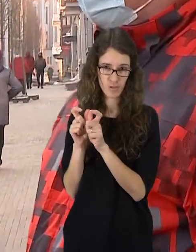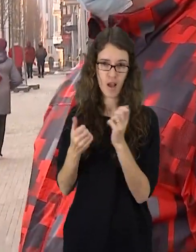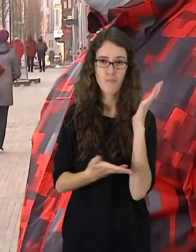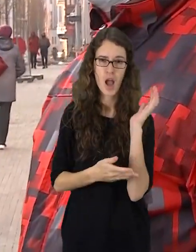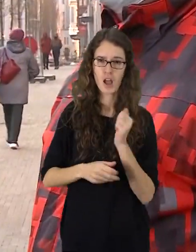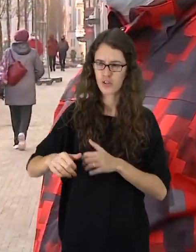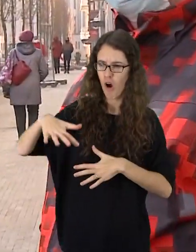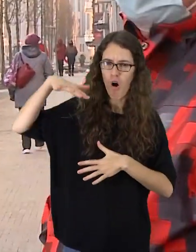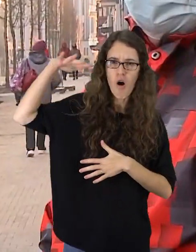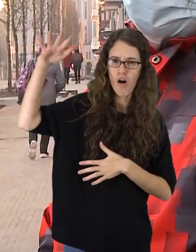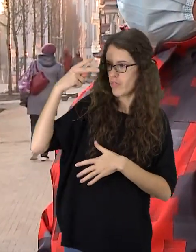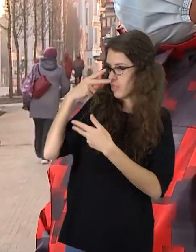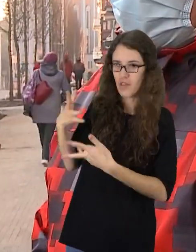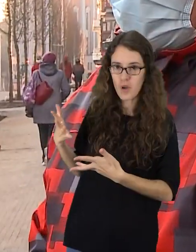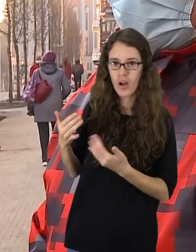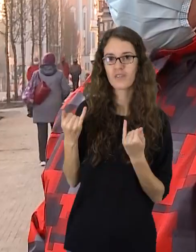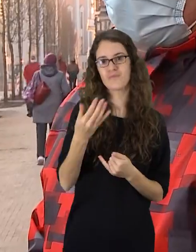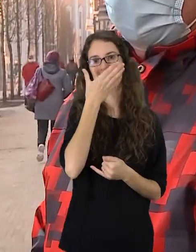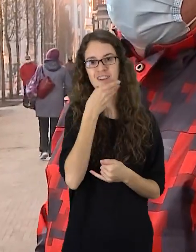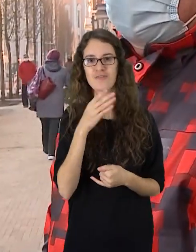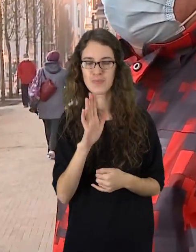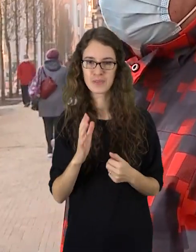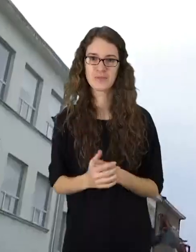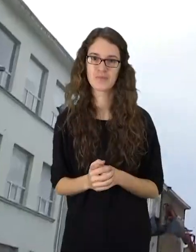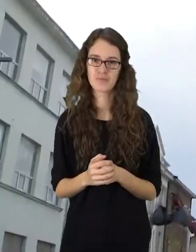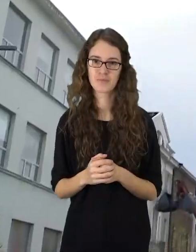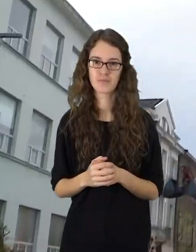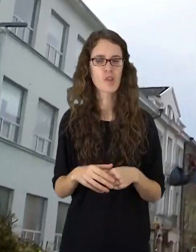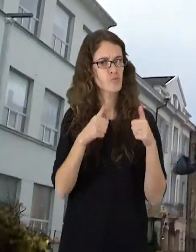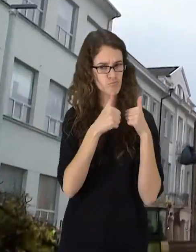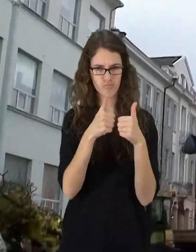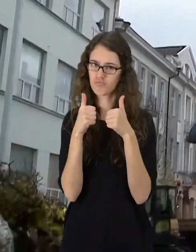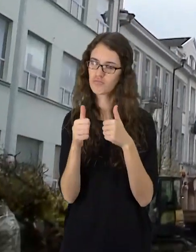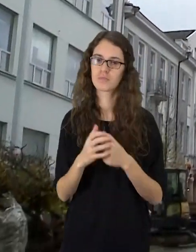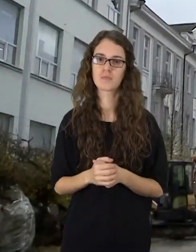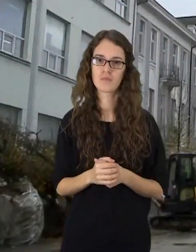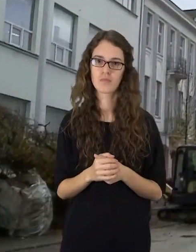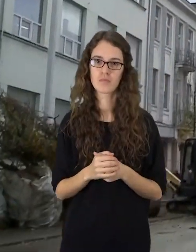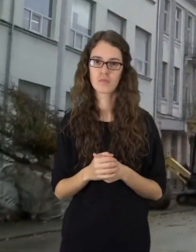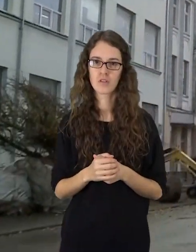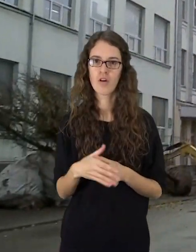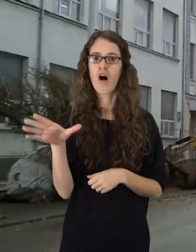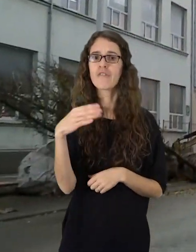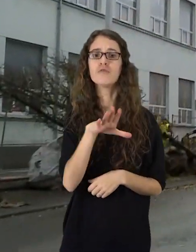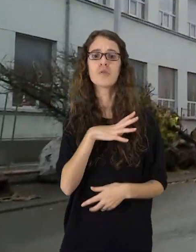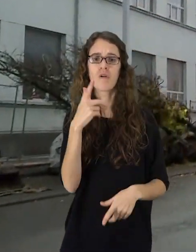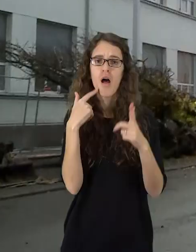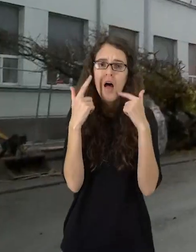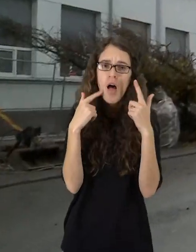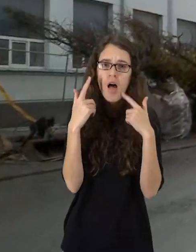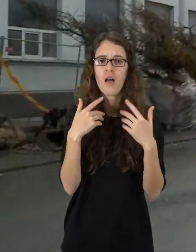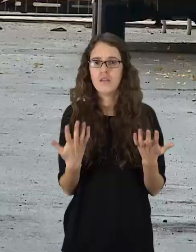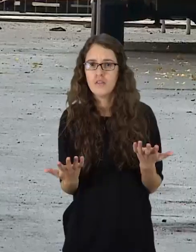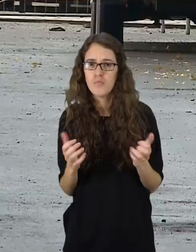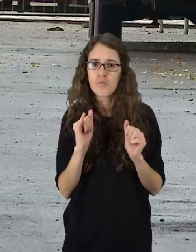labai užstojo, vaizda. O dabar bus gražo. Labai gerai? Gerai? Taip. Čia taip žmonės verkia? vaikai